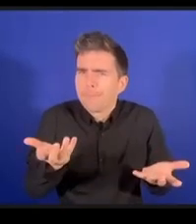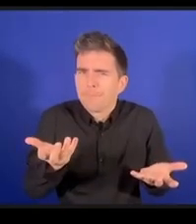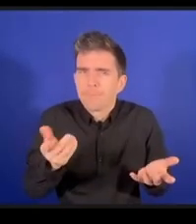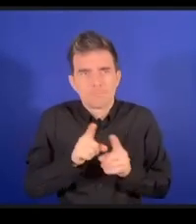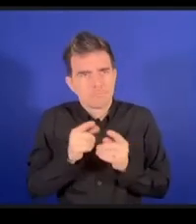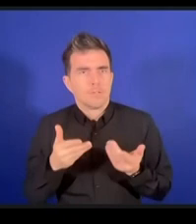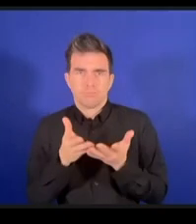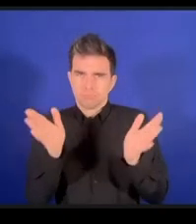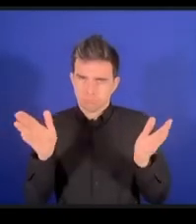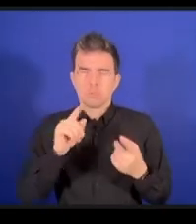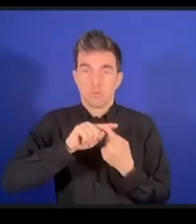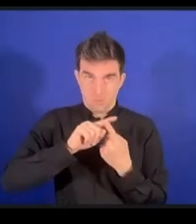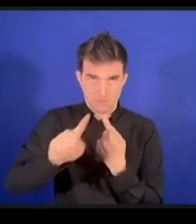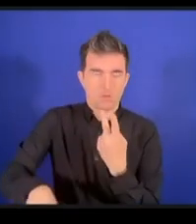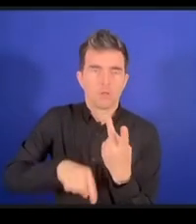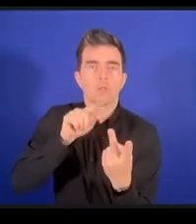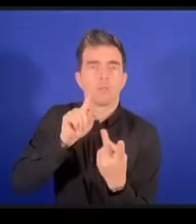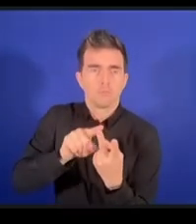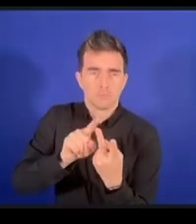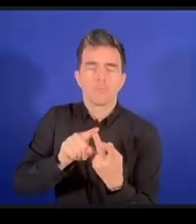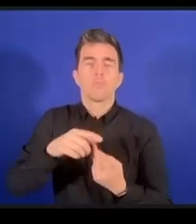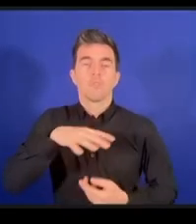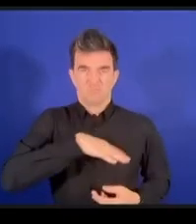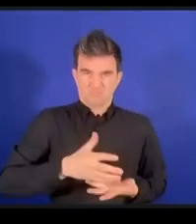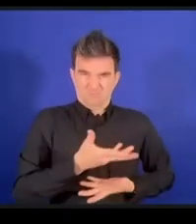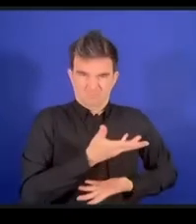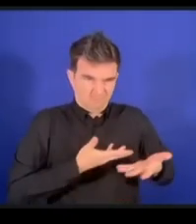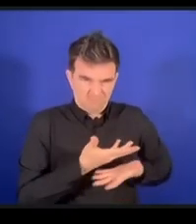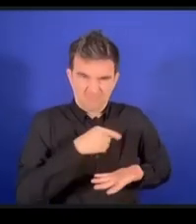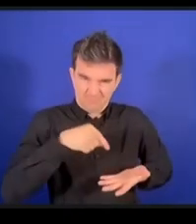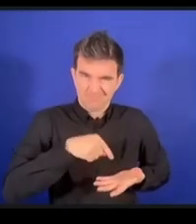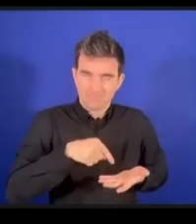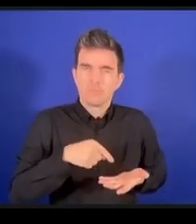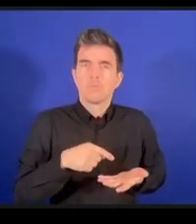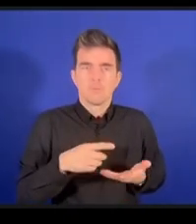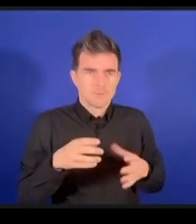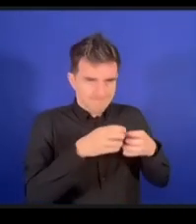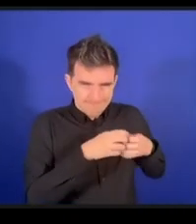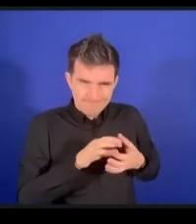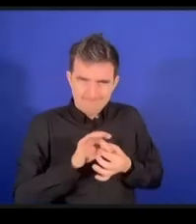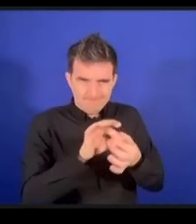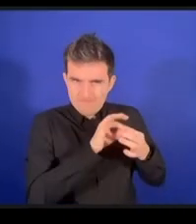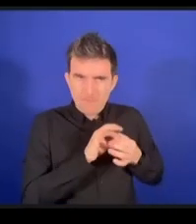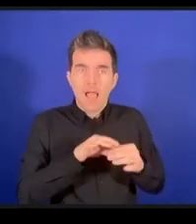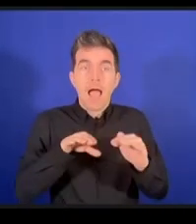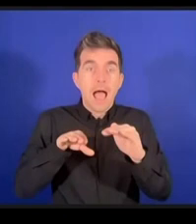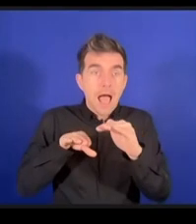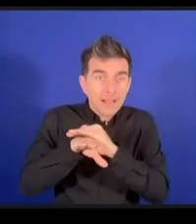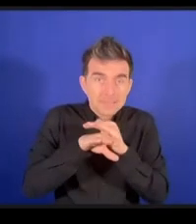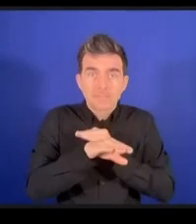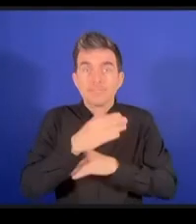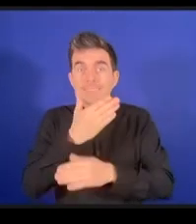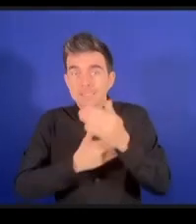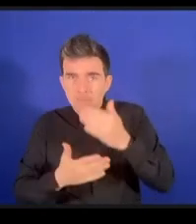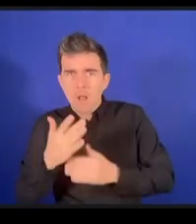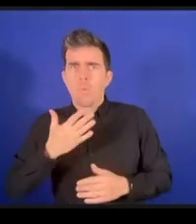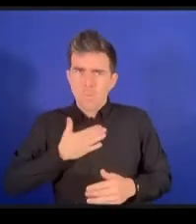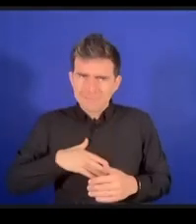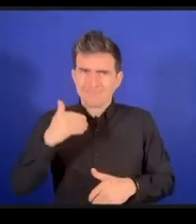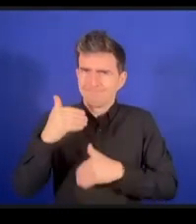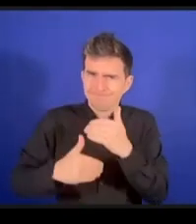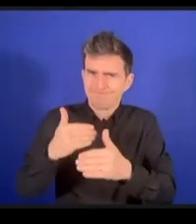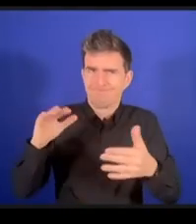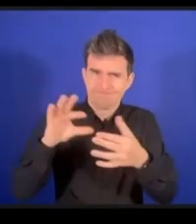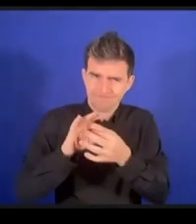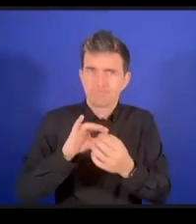IGFフォーラムのMAGリーダーシップパネルあるいは事務局との連携も可能